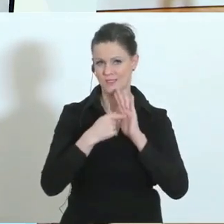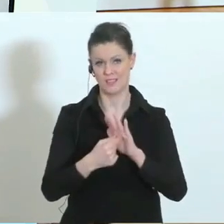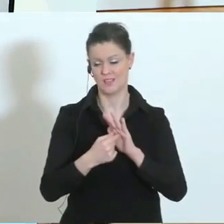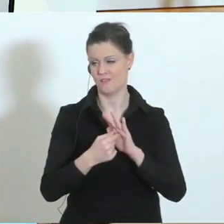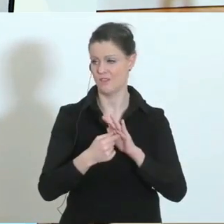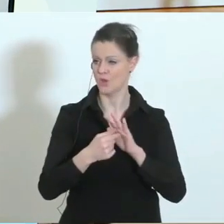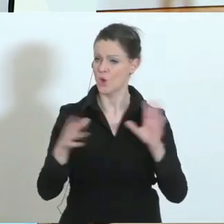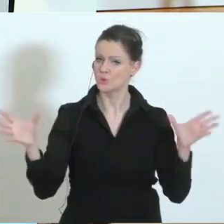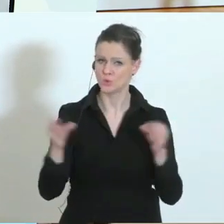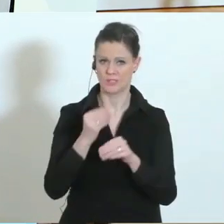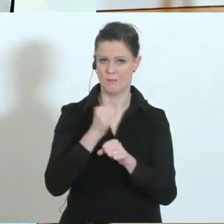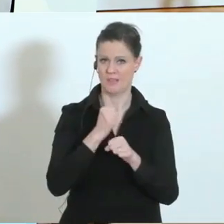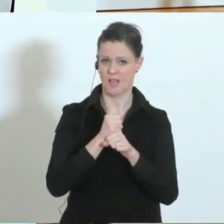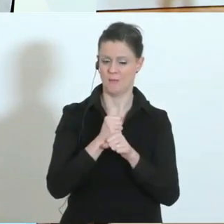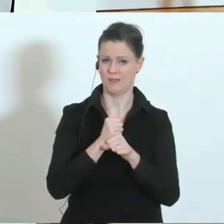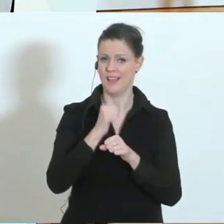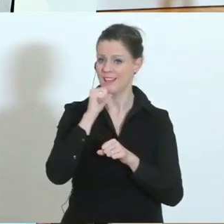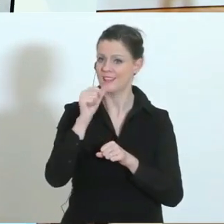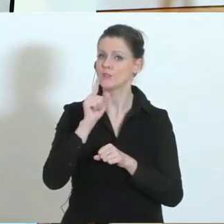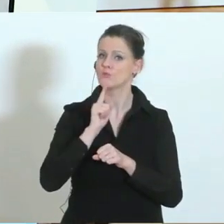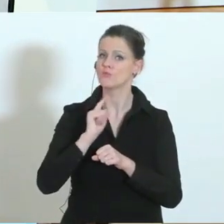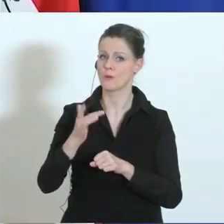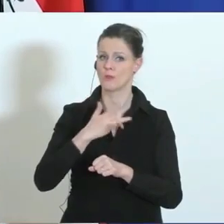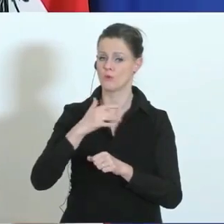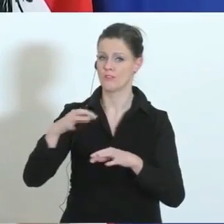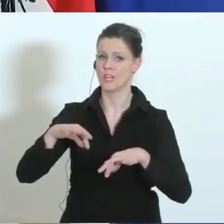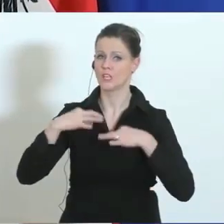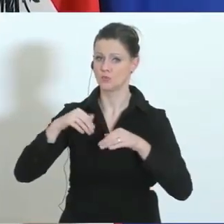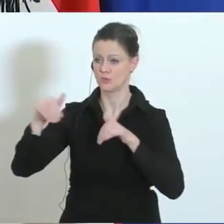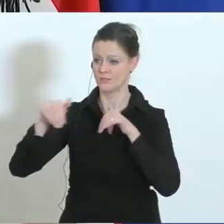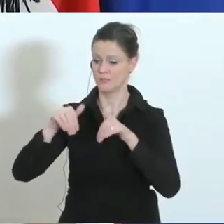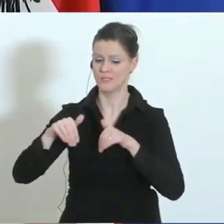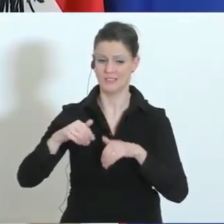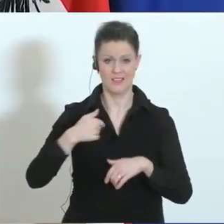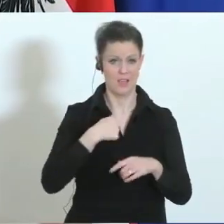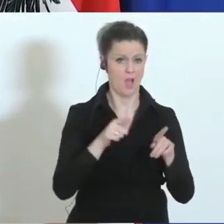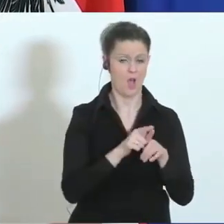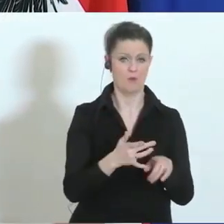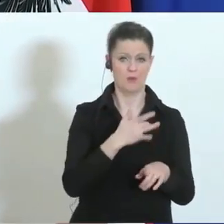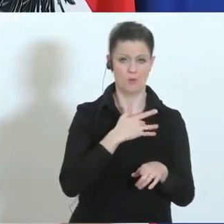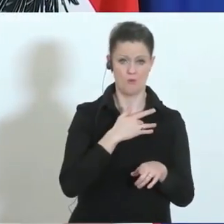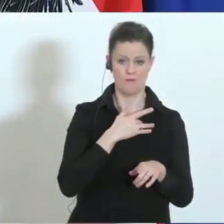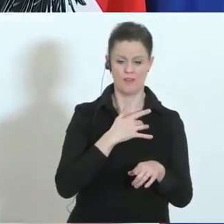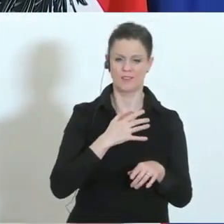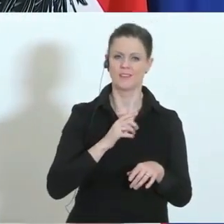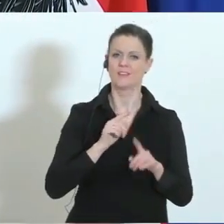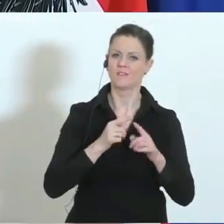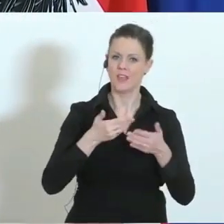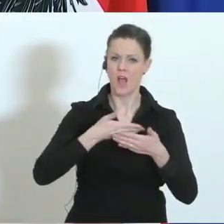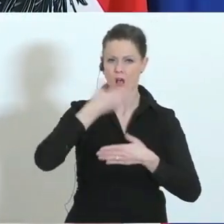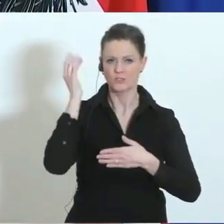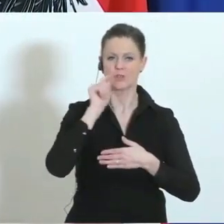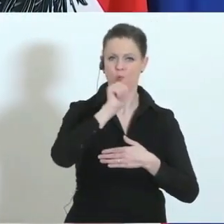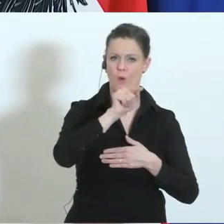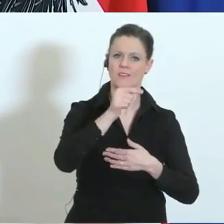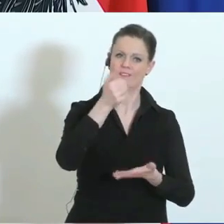ist ressortübergreifend. Das trifft also nicht nur den Gesundheitsminister, sondern den Innenminister. Also wir sind jeweils mit unseren Amtskollegen in enger Verbindung, dass auch da